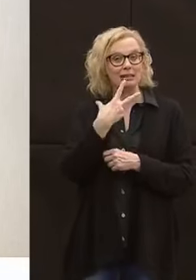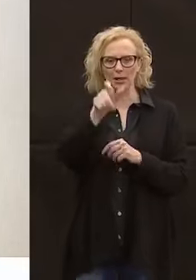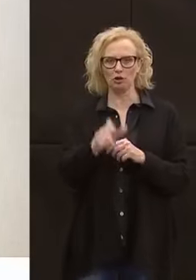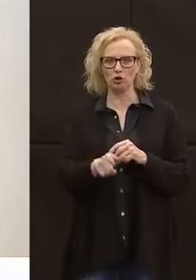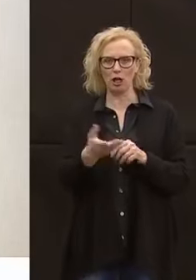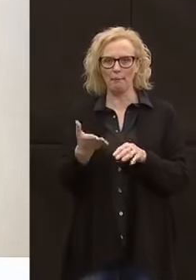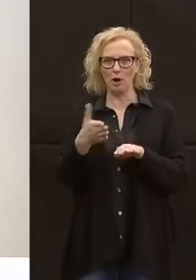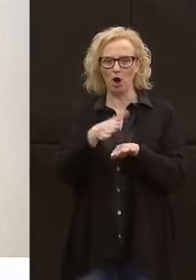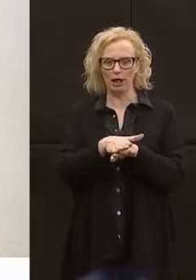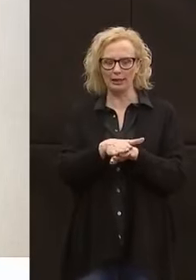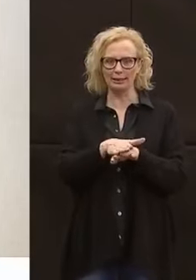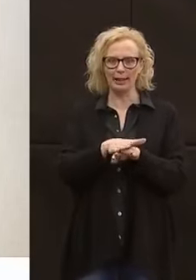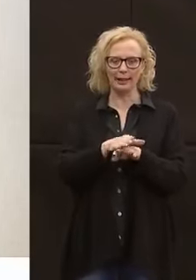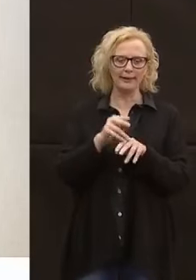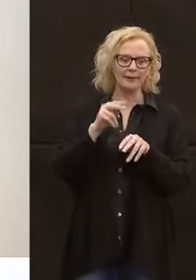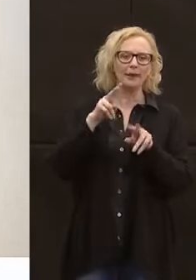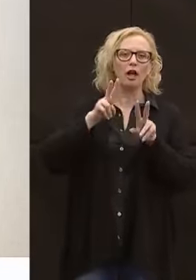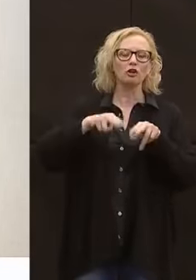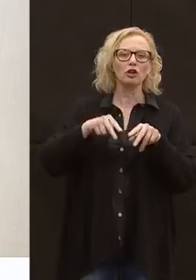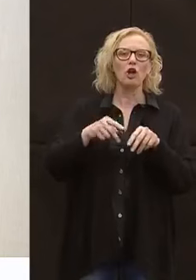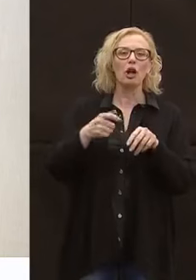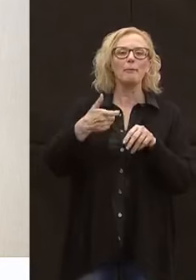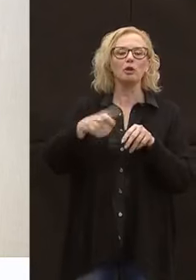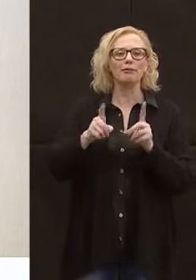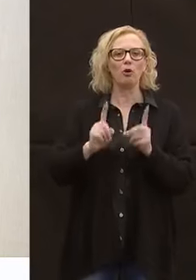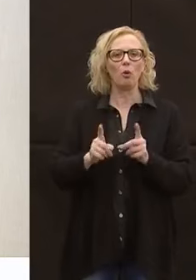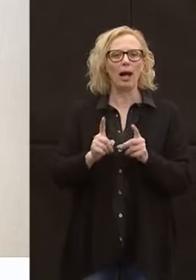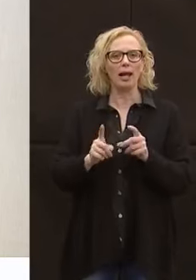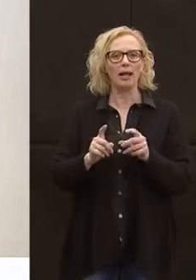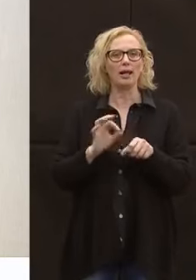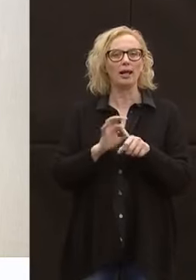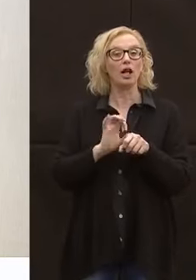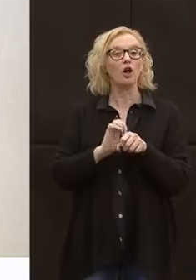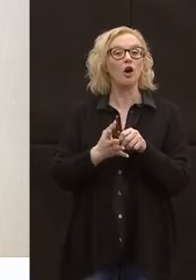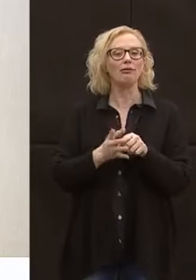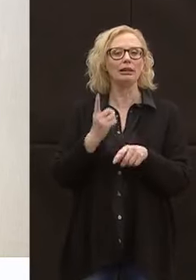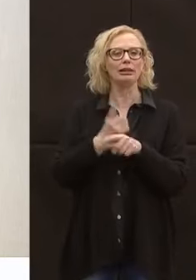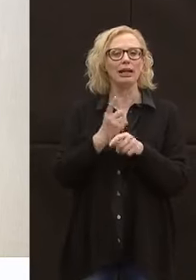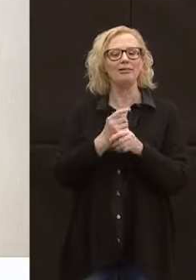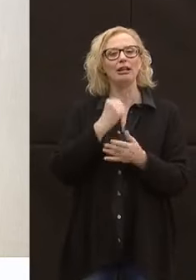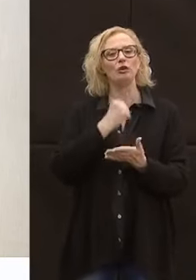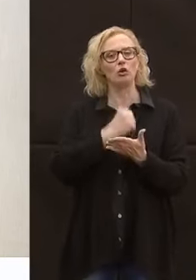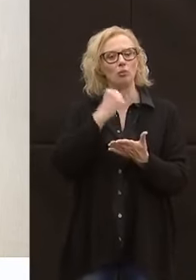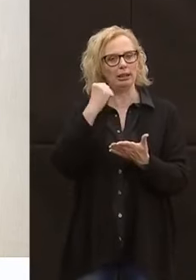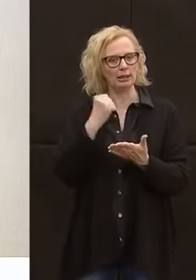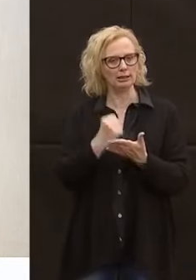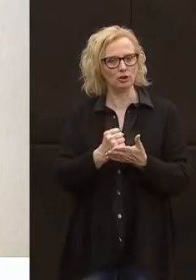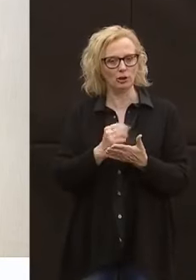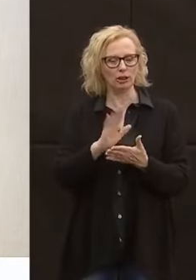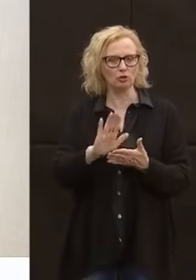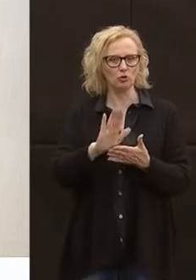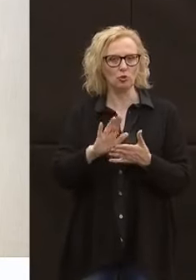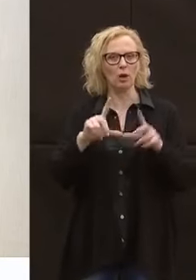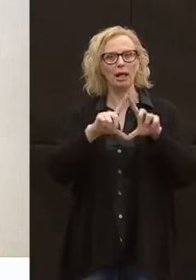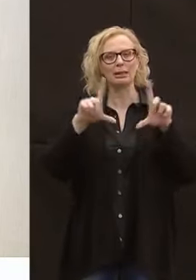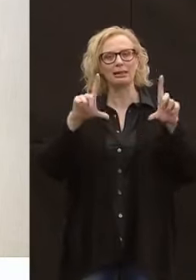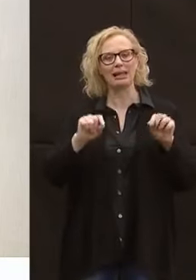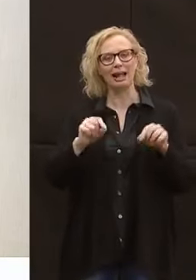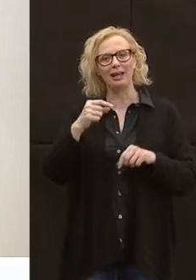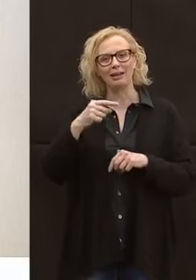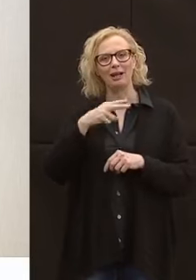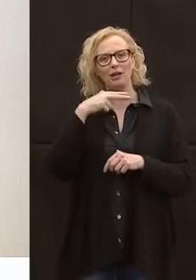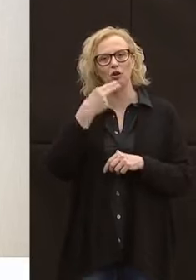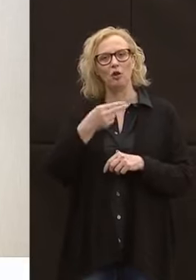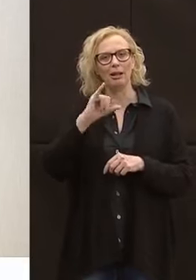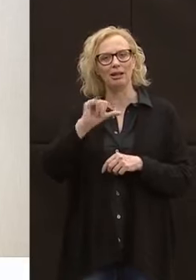per ricondurli a Covid, devono essere accertate da una documentazione che è poi una scheda Istat. Noi abbiamo